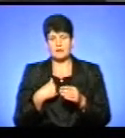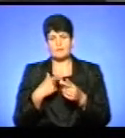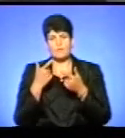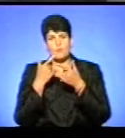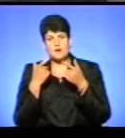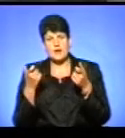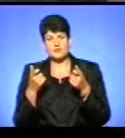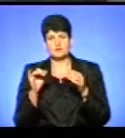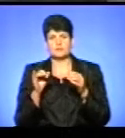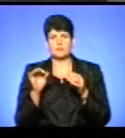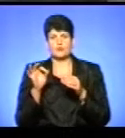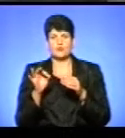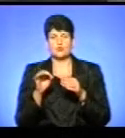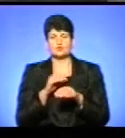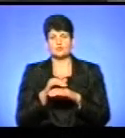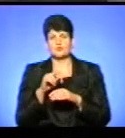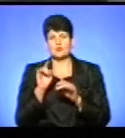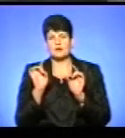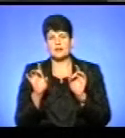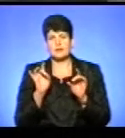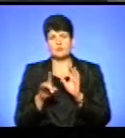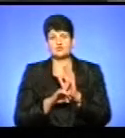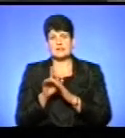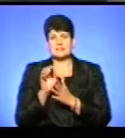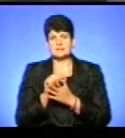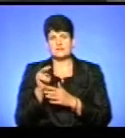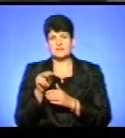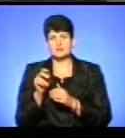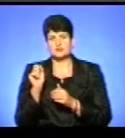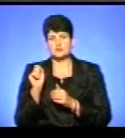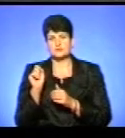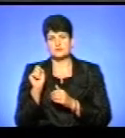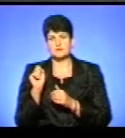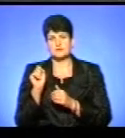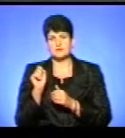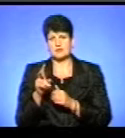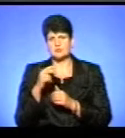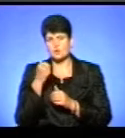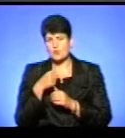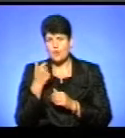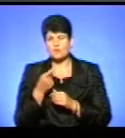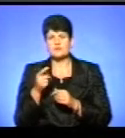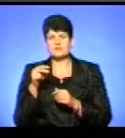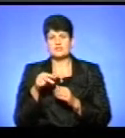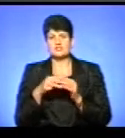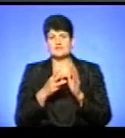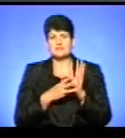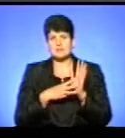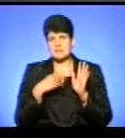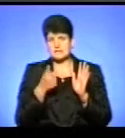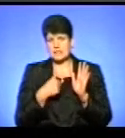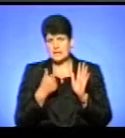розміщенням зовнішньої реклами почали займатися ще з 2011 року. Так, за 2018 рік